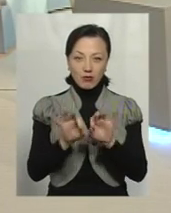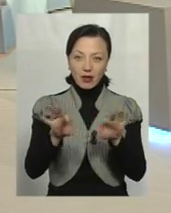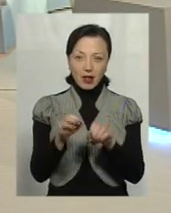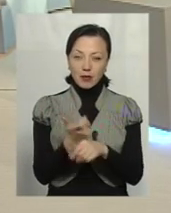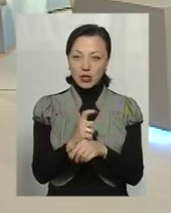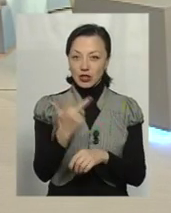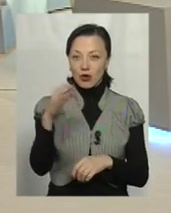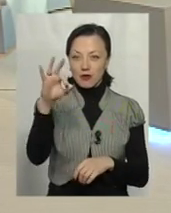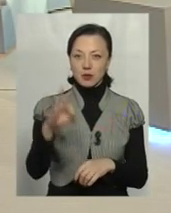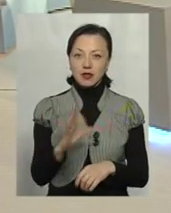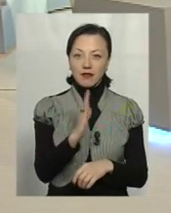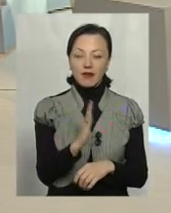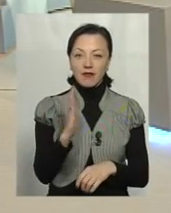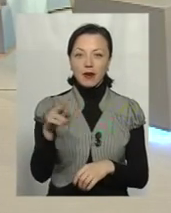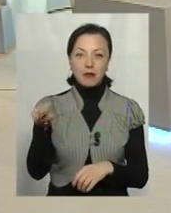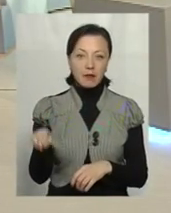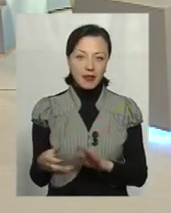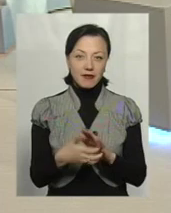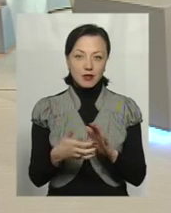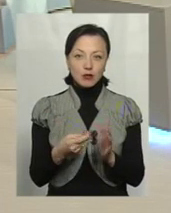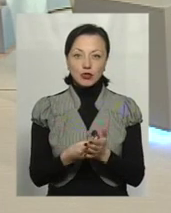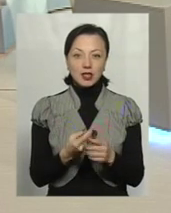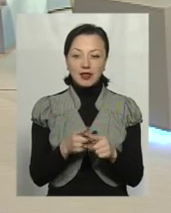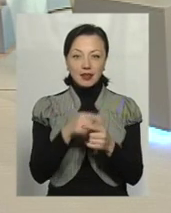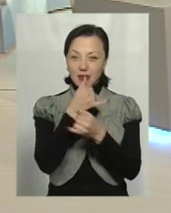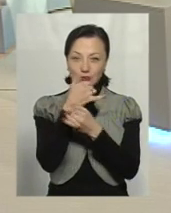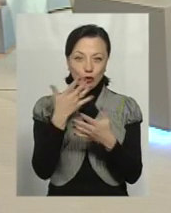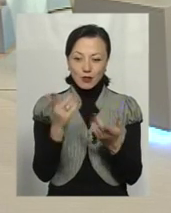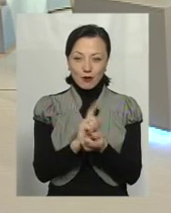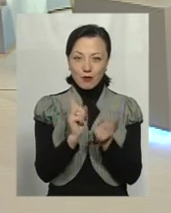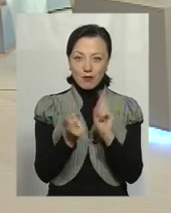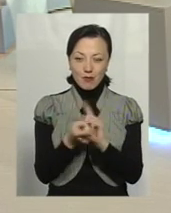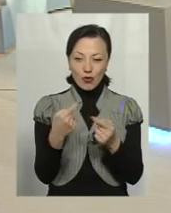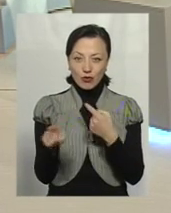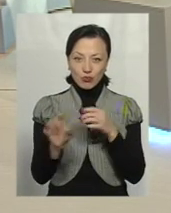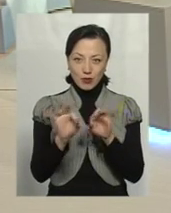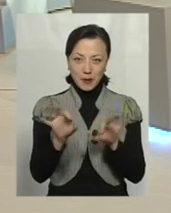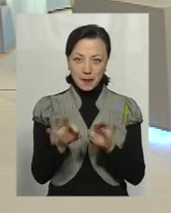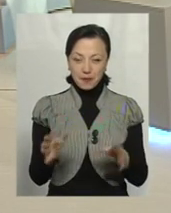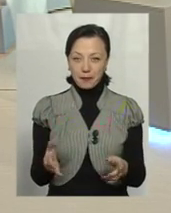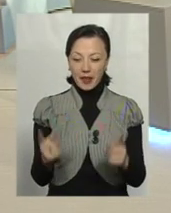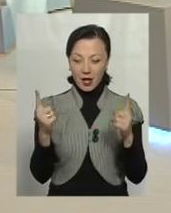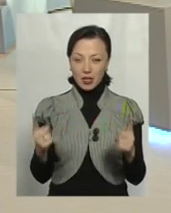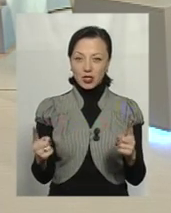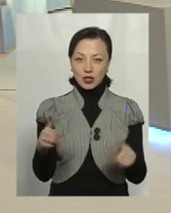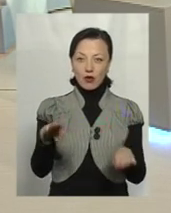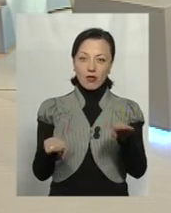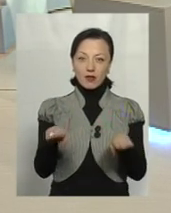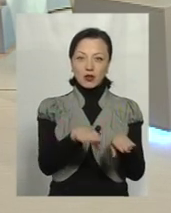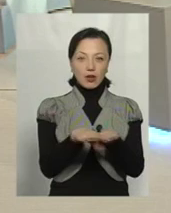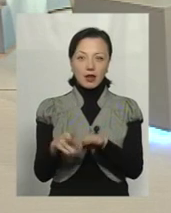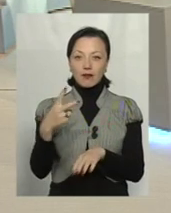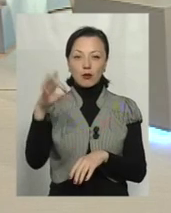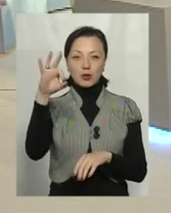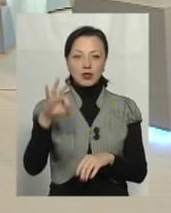Найбільше 3% ВВП, дефіцит бюджету, не зможете ви ніяк трактувати. Награничне коливання курсу найбільше